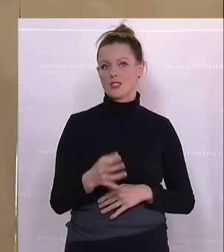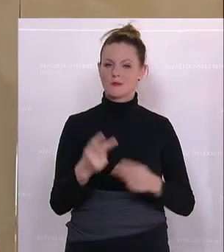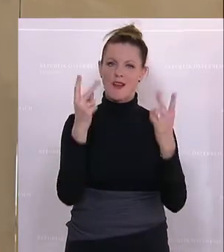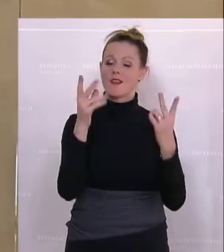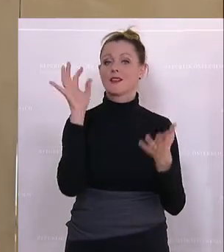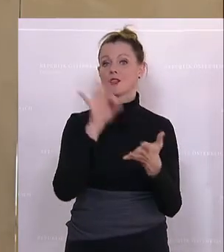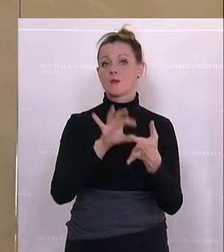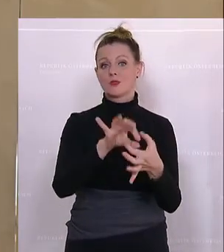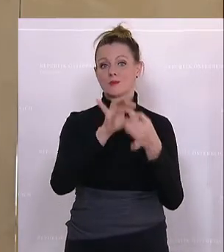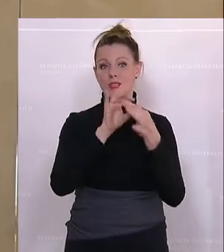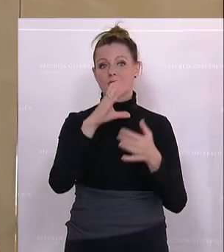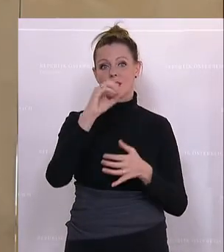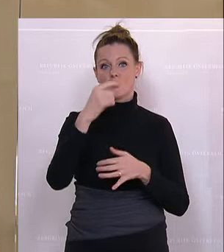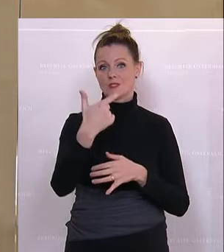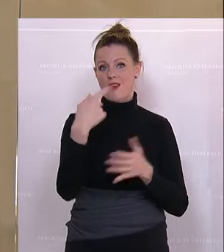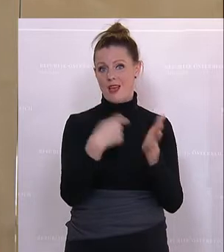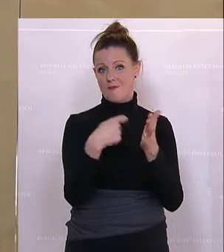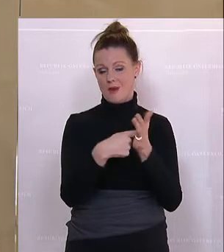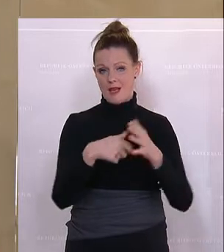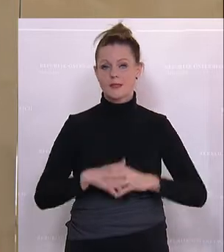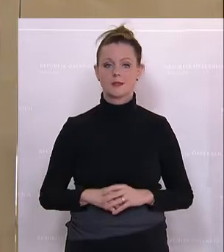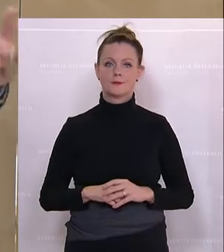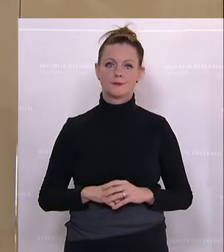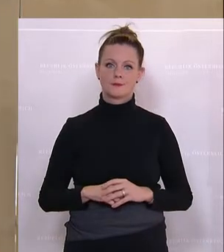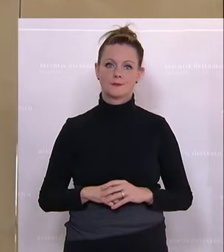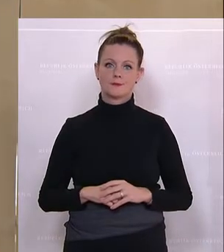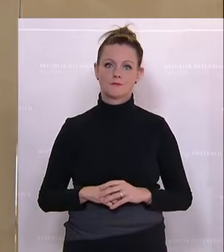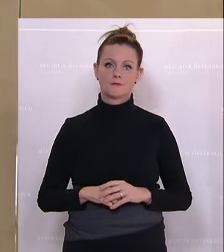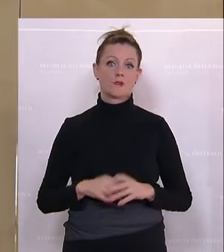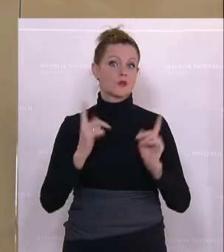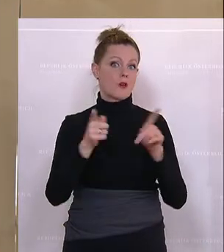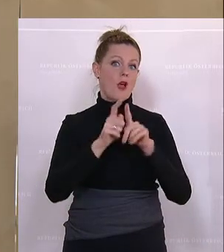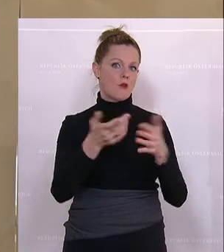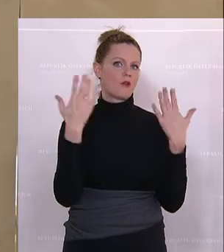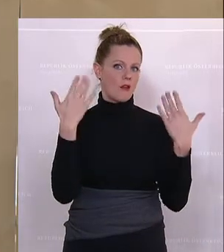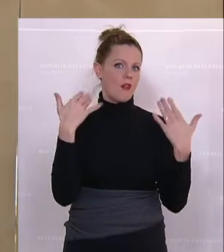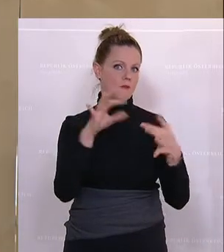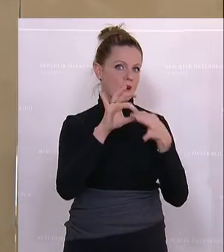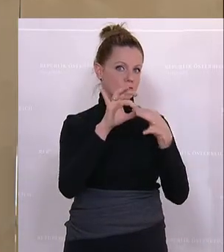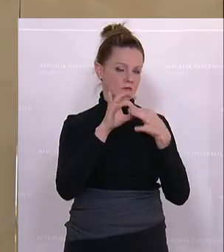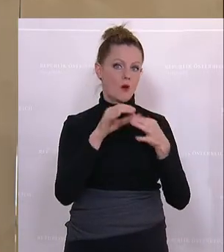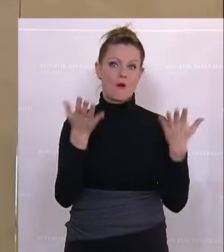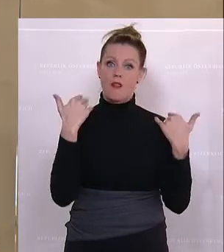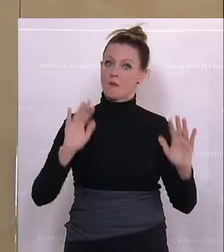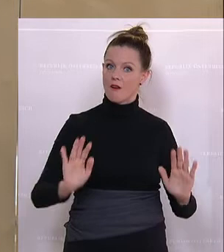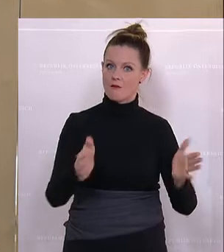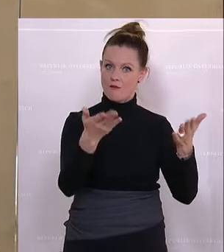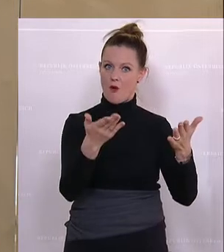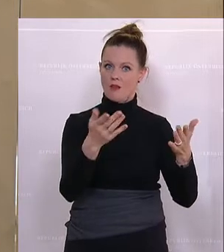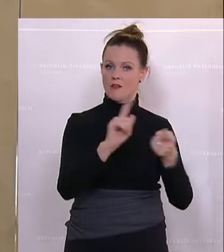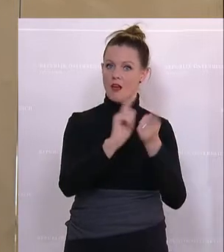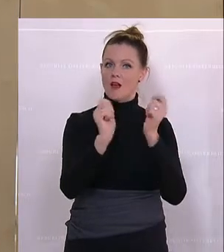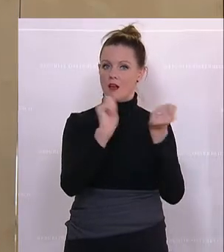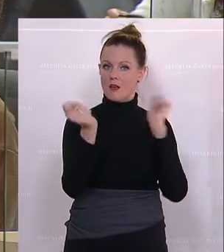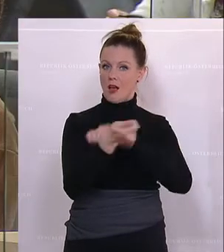Punkt ist auch die CO2-Bepreisung. Soll ja klimarelevant sein und soll das Klima fördern, diese Steuerreform.